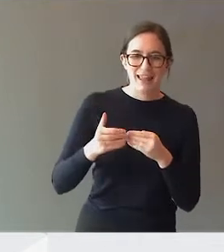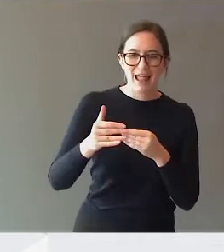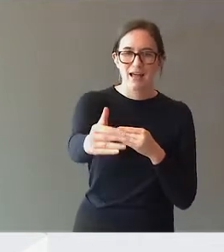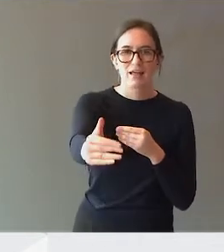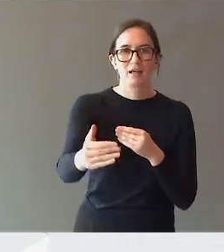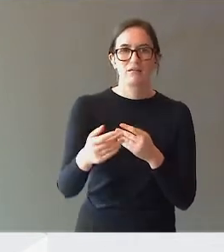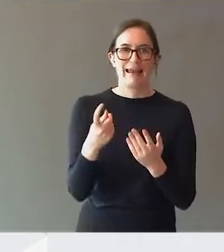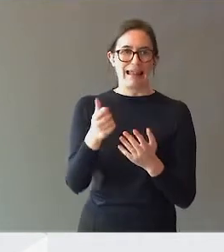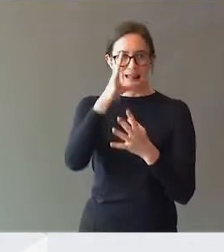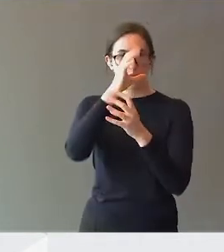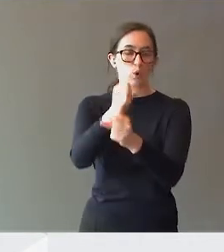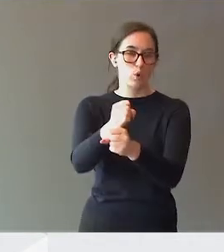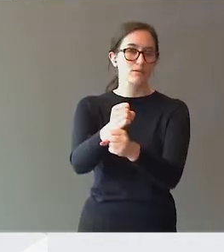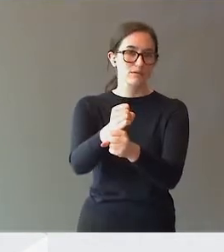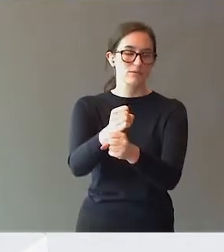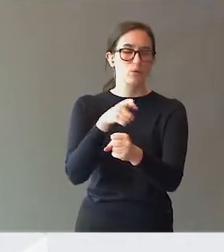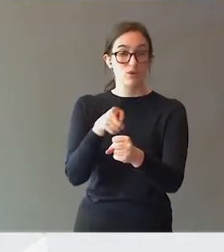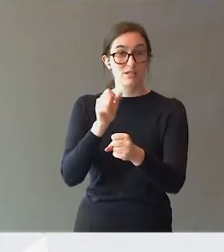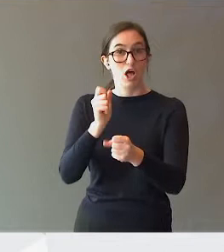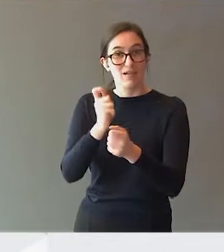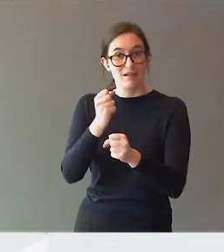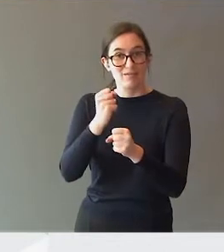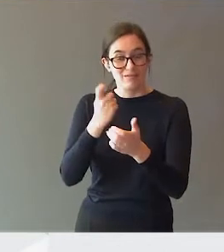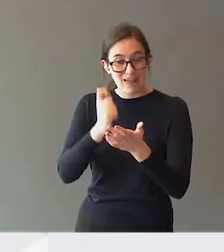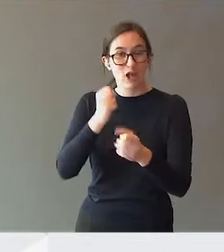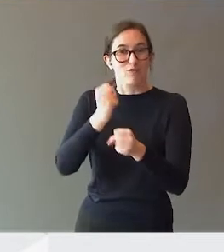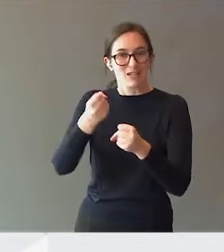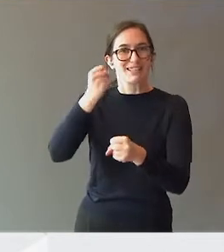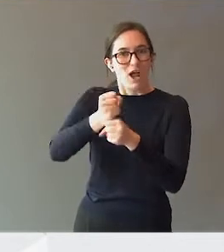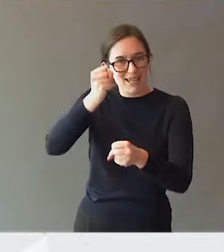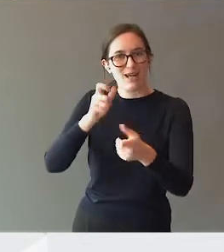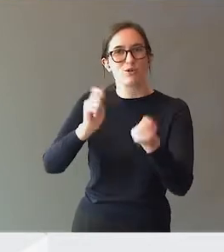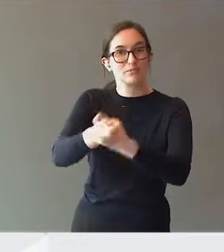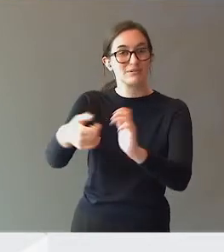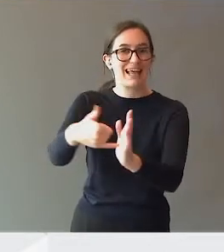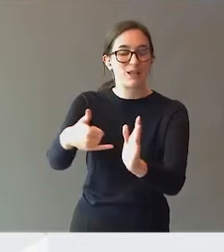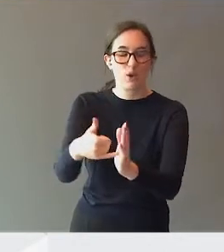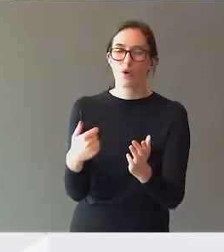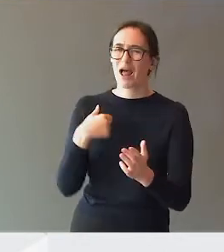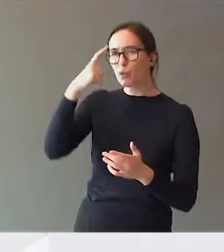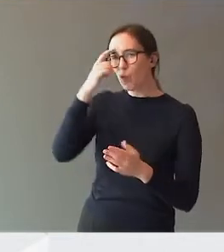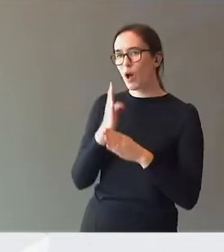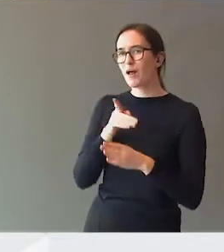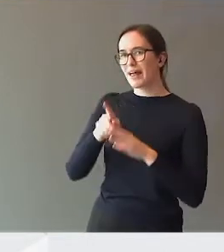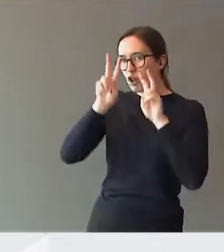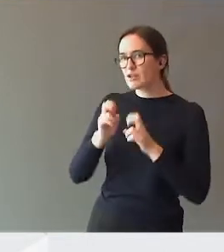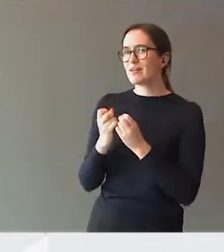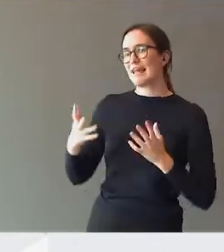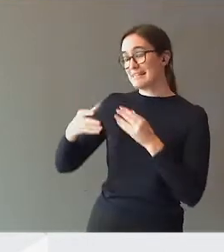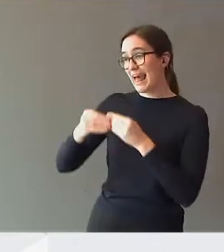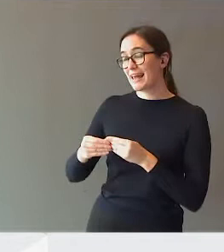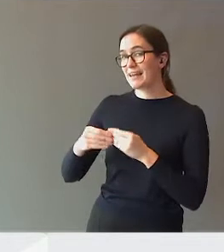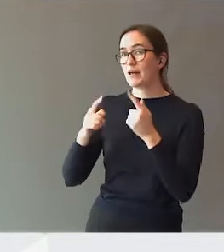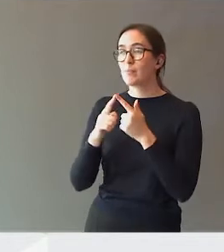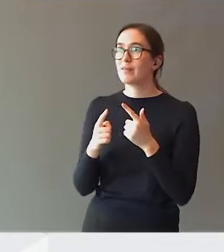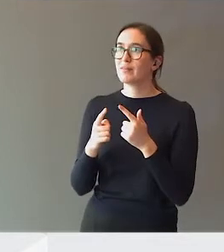faktisk skal realiseres og bli et innhold. Og det er jeg helt enig i, den analysen, jeg tror de fleste er enige i det, og så er det mer en diskusjon om om vil